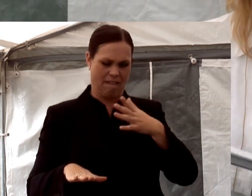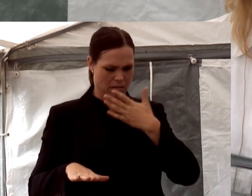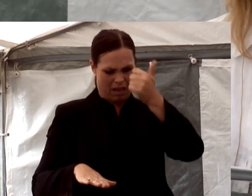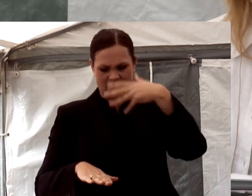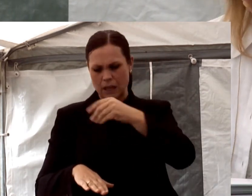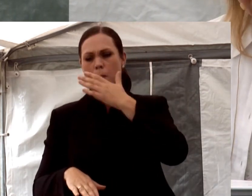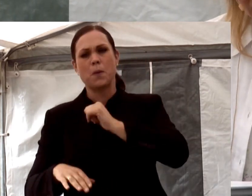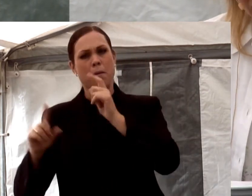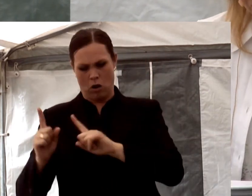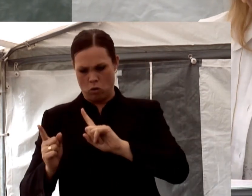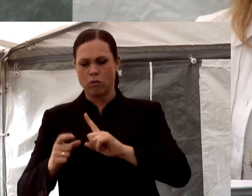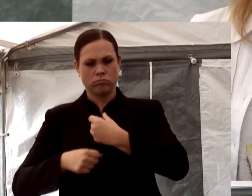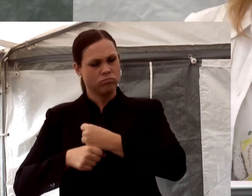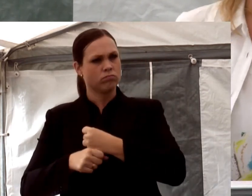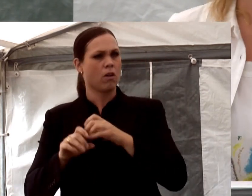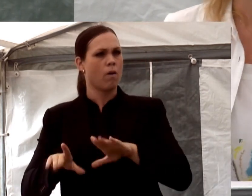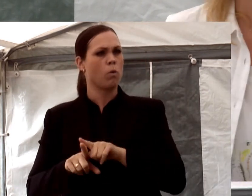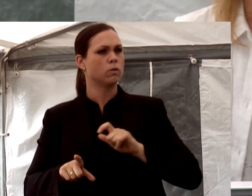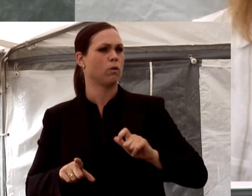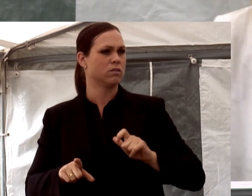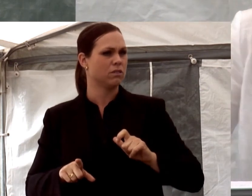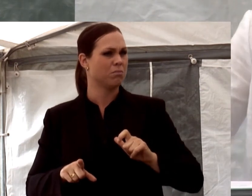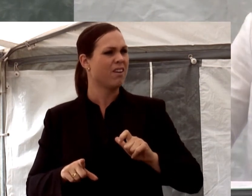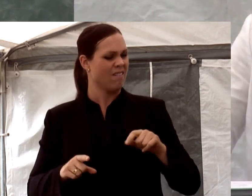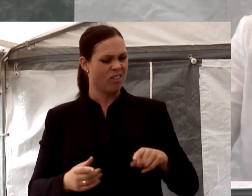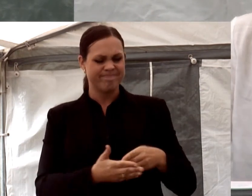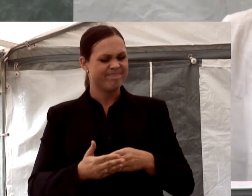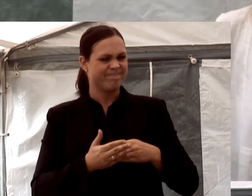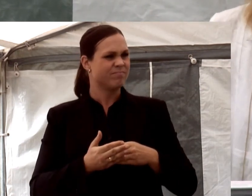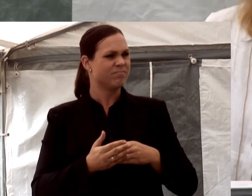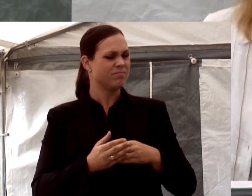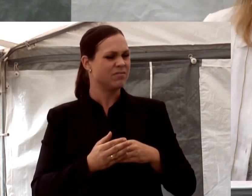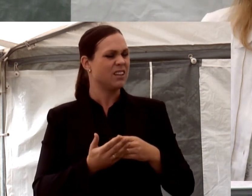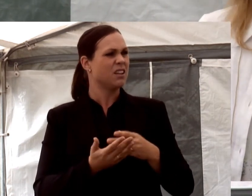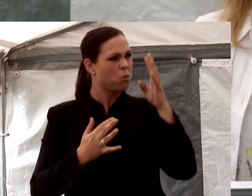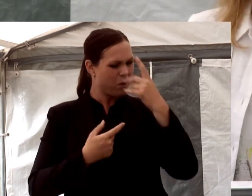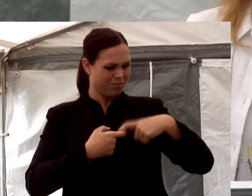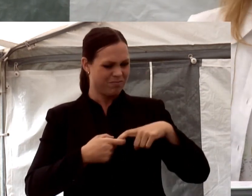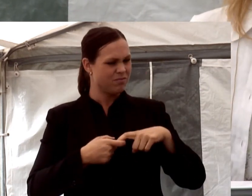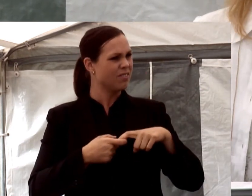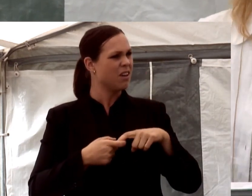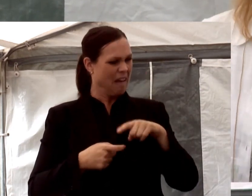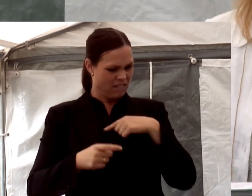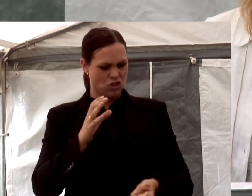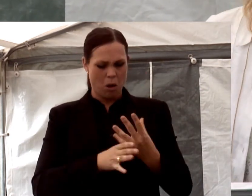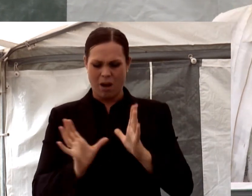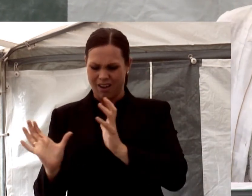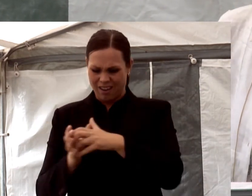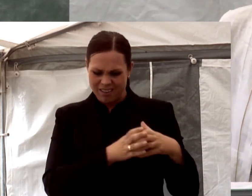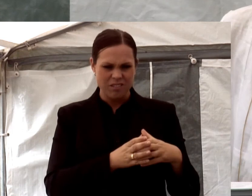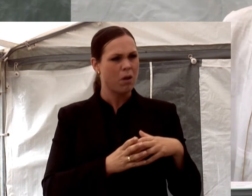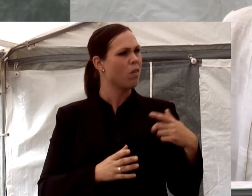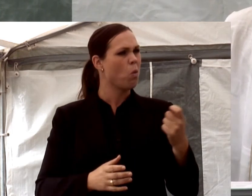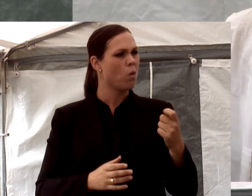unga människor som stannar. Men problemet med de här resonemangen det är ju att man kategoriserar efter någonting som är väldigt